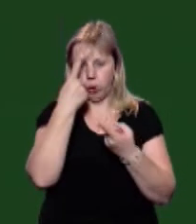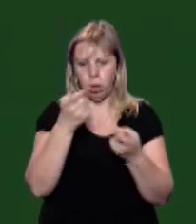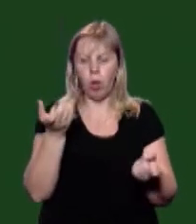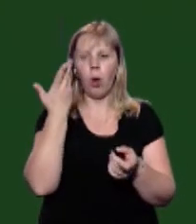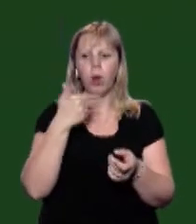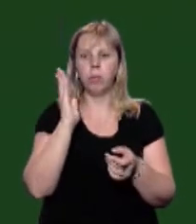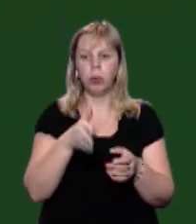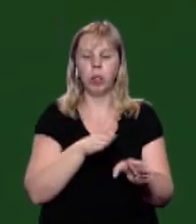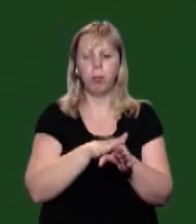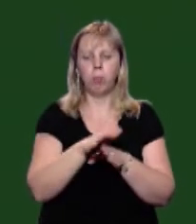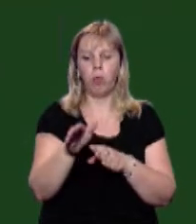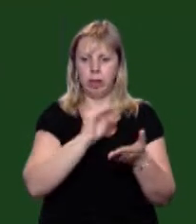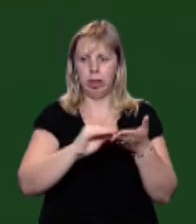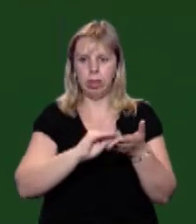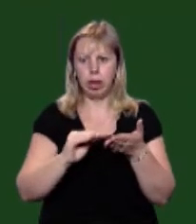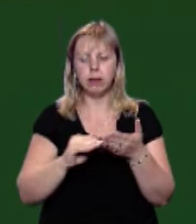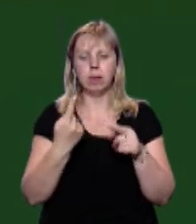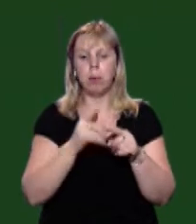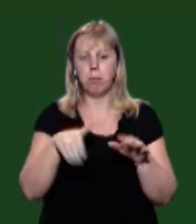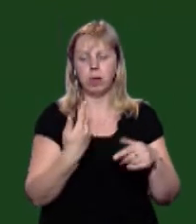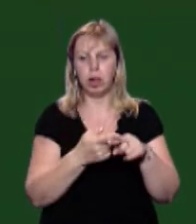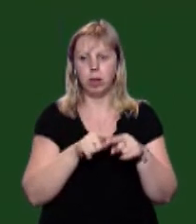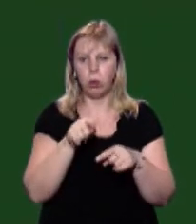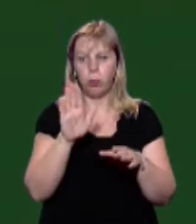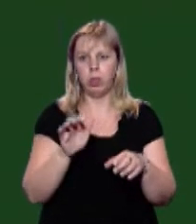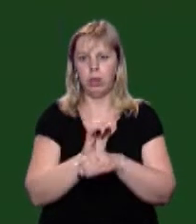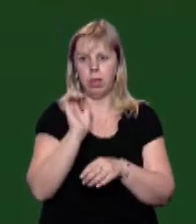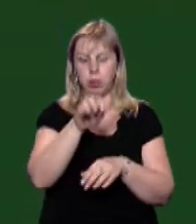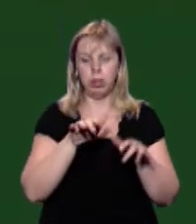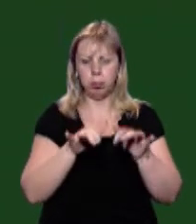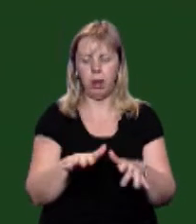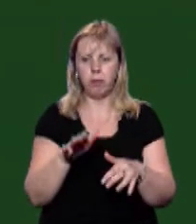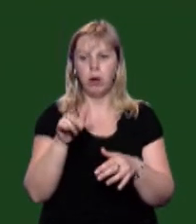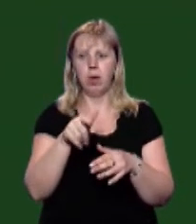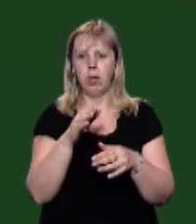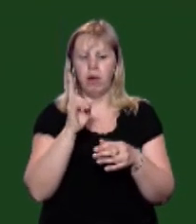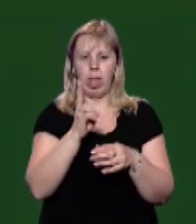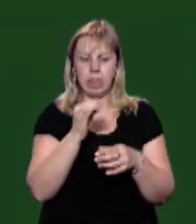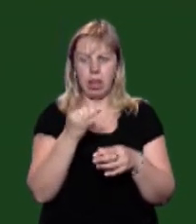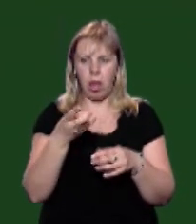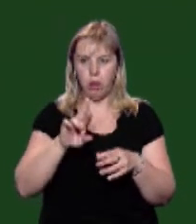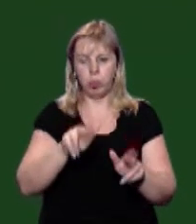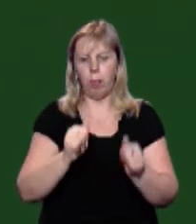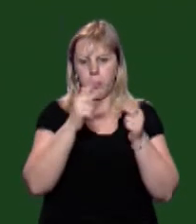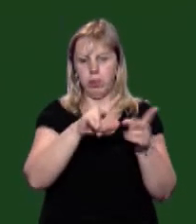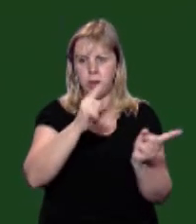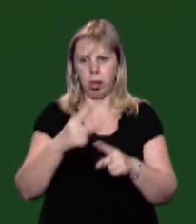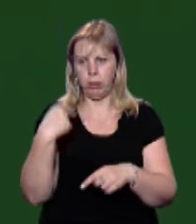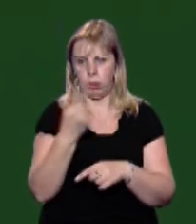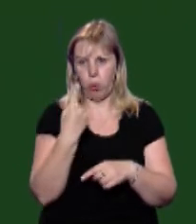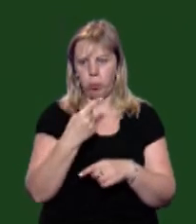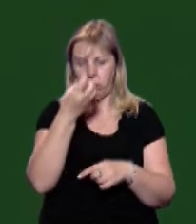колегі суддів повний текст, і після цього буде направлено справу віддану в канцелярію, і справа буде повернута у Закарпатській